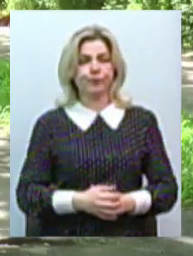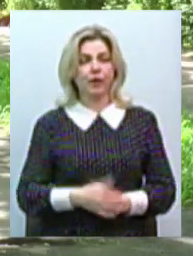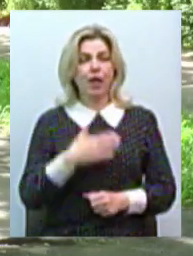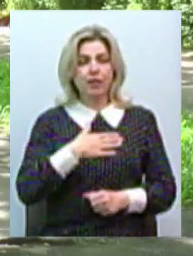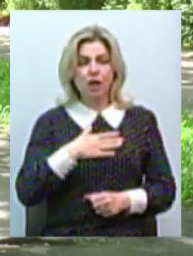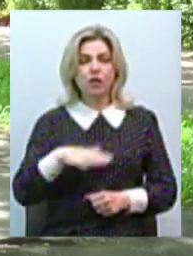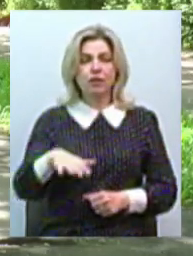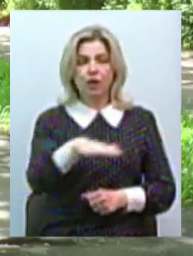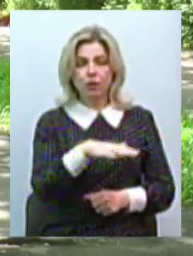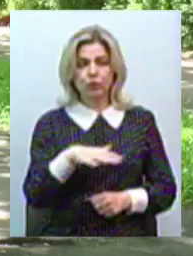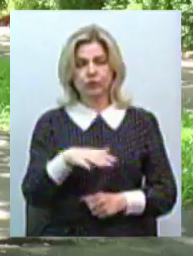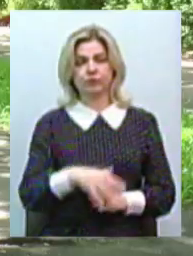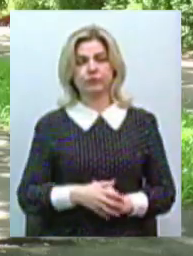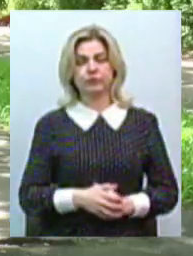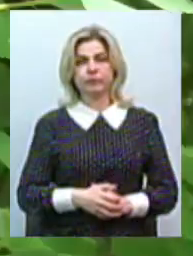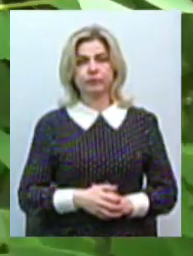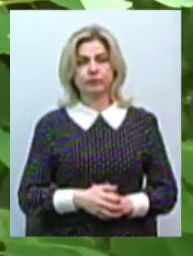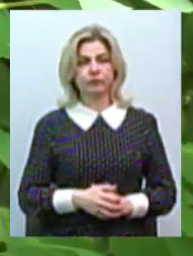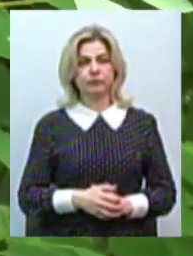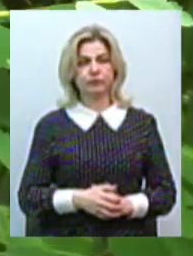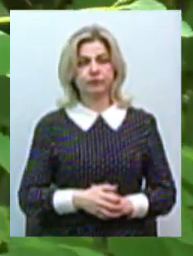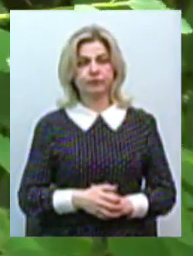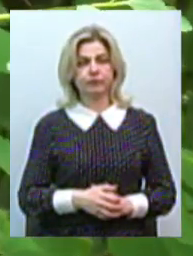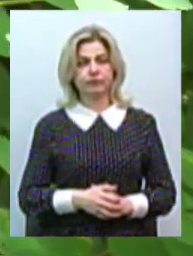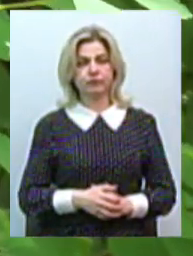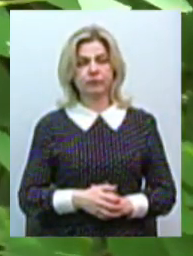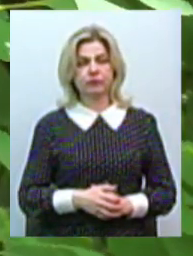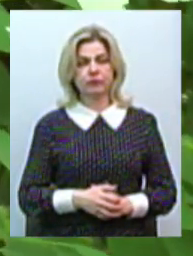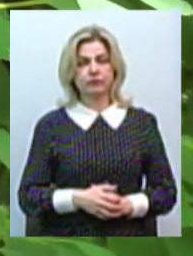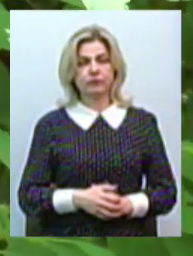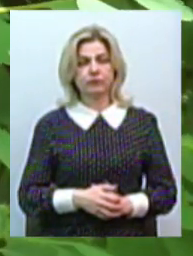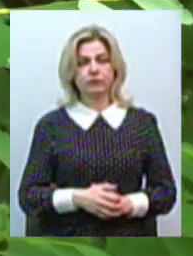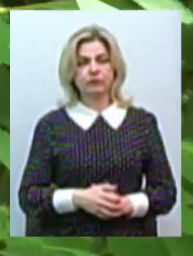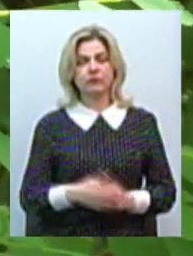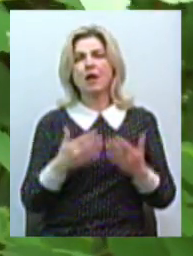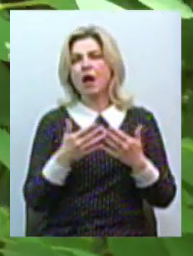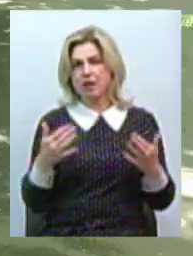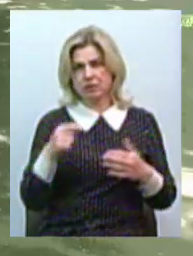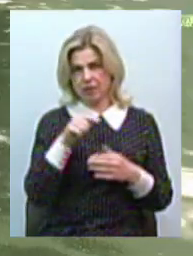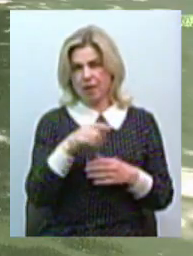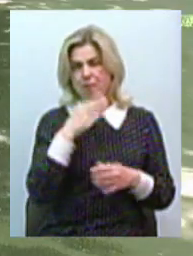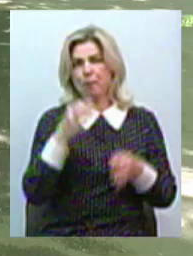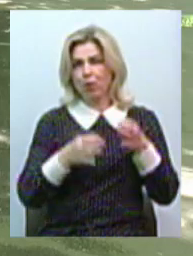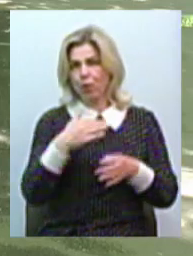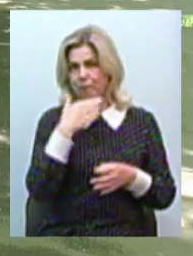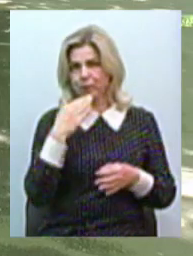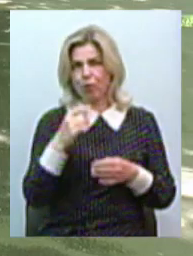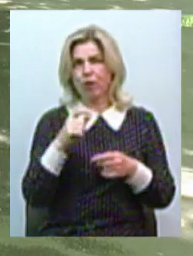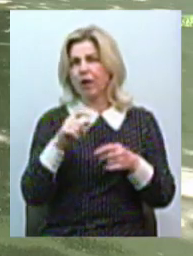вона давно індемічна по бареліозам, по хворобі лайма. І також